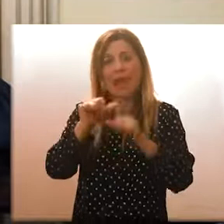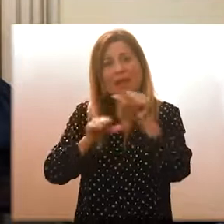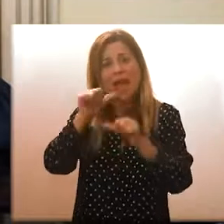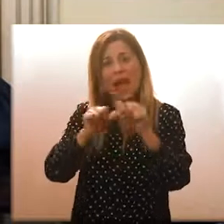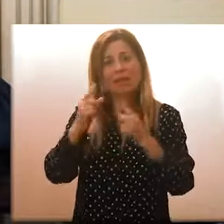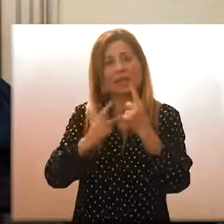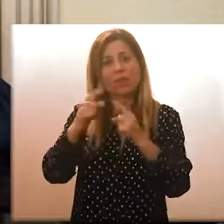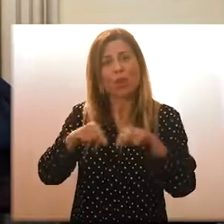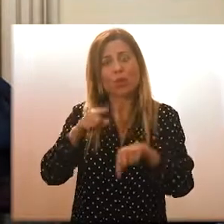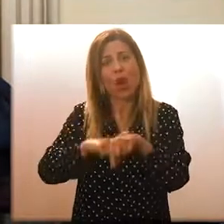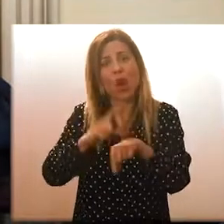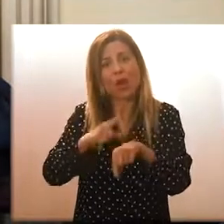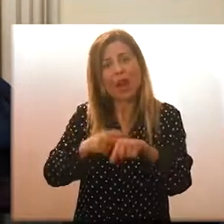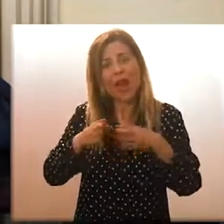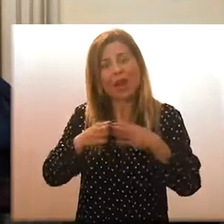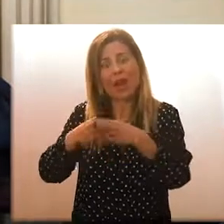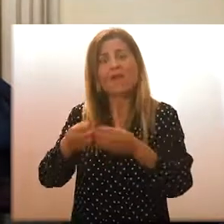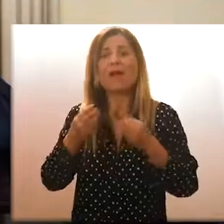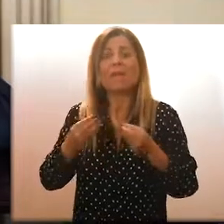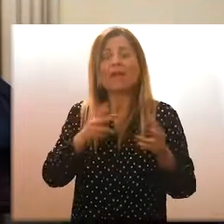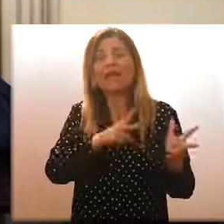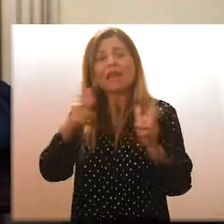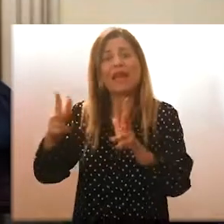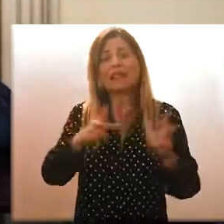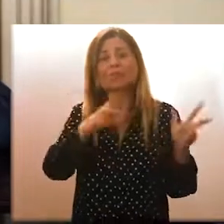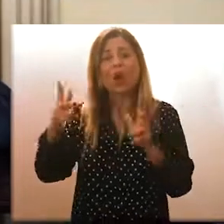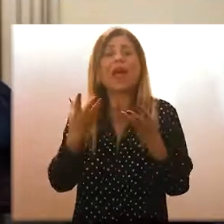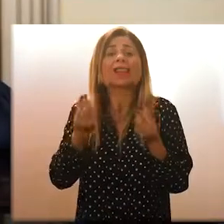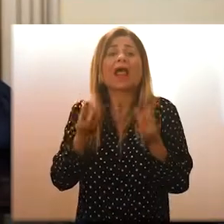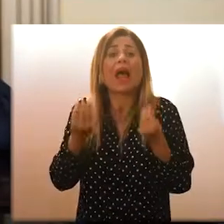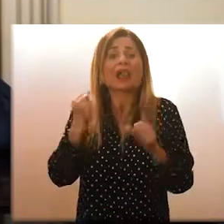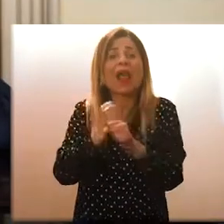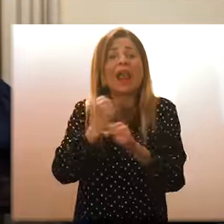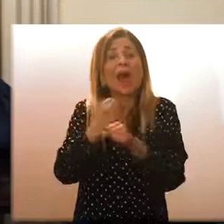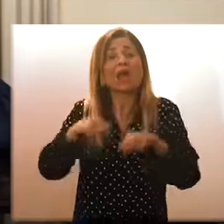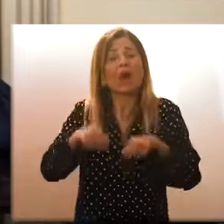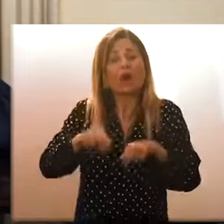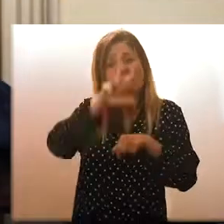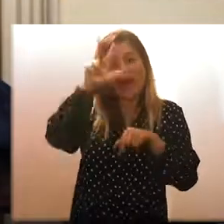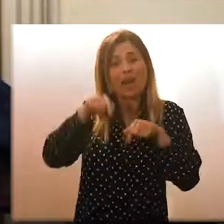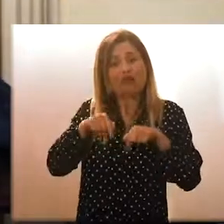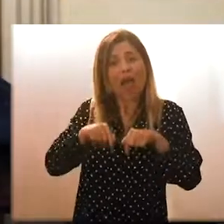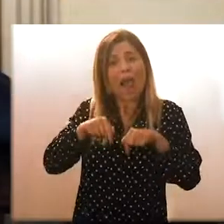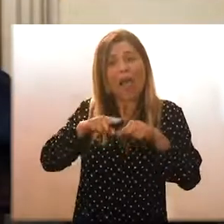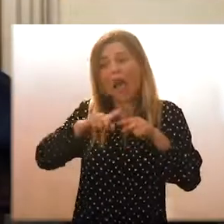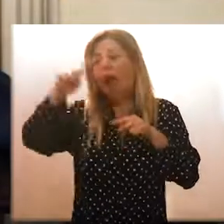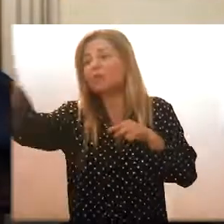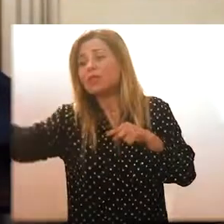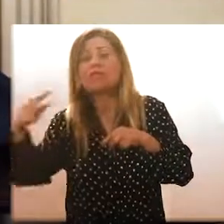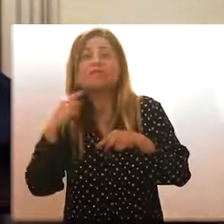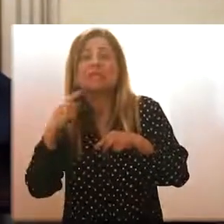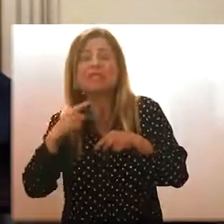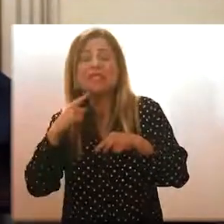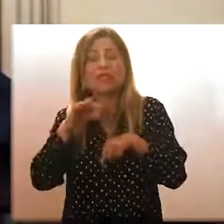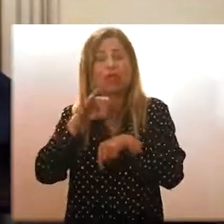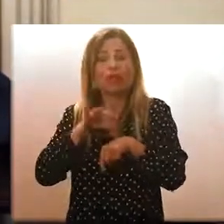pregiudica anche il trasporto di tanti pendolari che si muovono fra le due sponde dello stretto e si tratta in particolare di